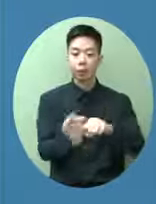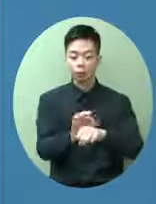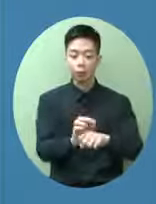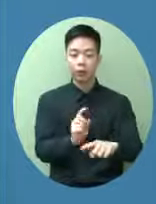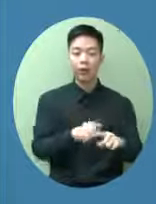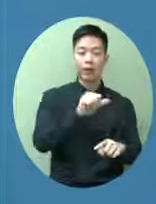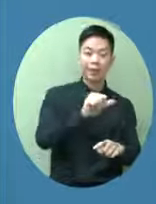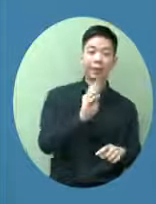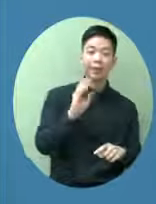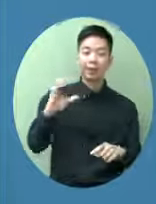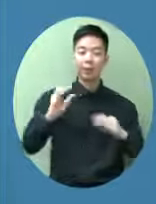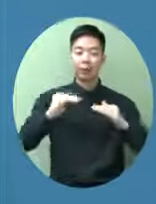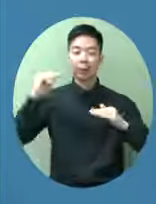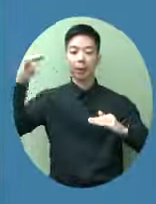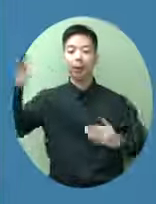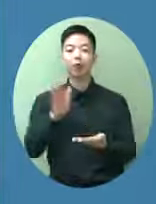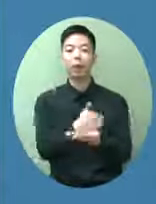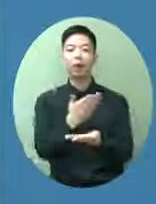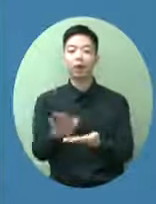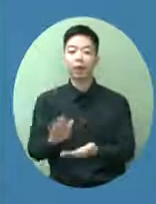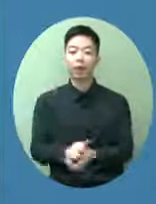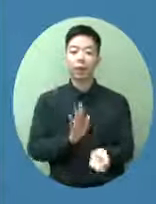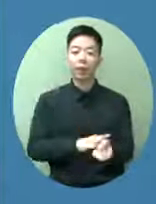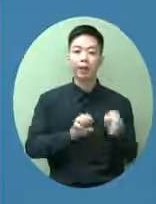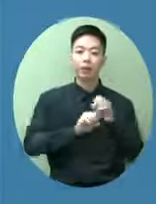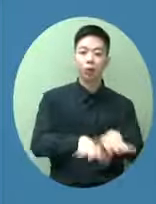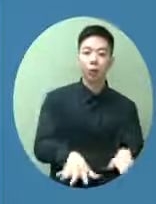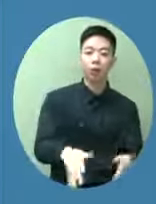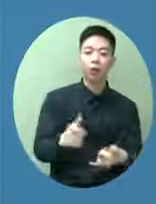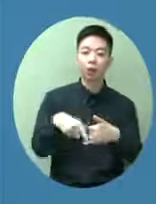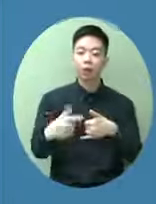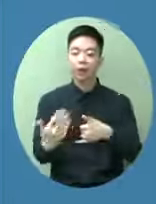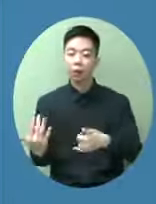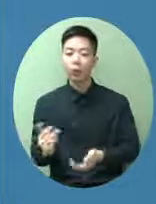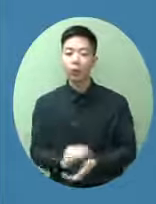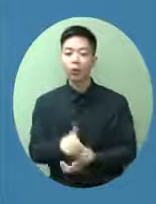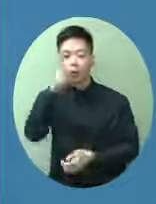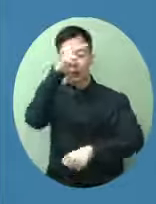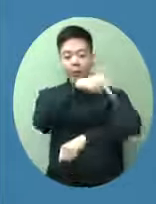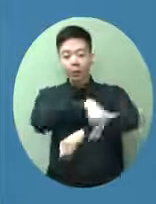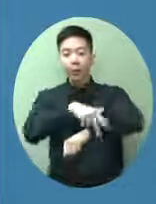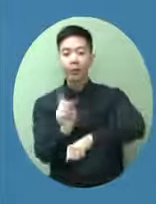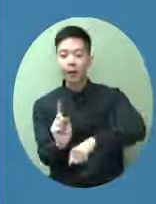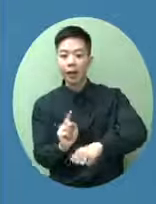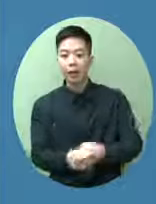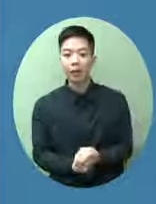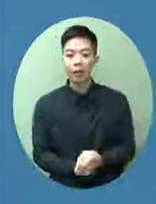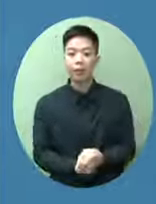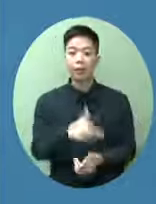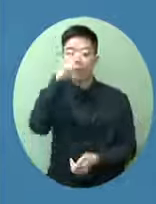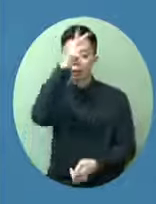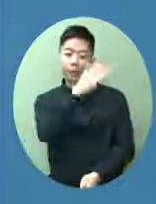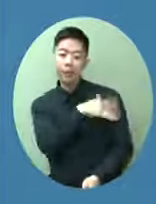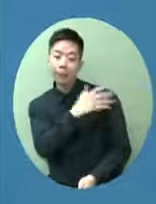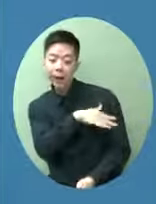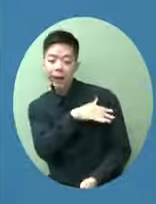那個地方的病毒的傳播它的個案或者它現在採取什麼的政策它是放手的政策還是